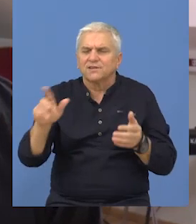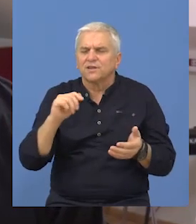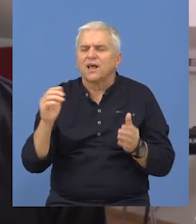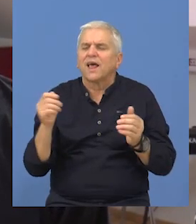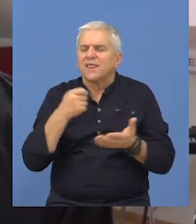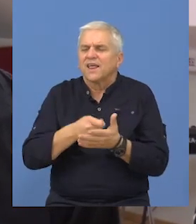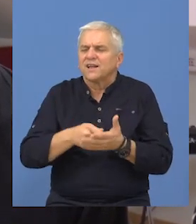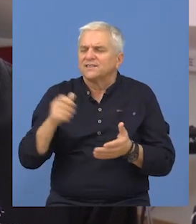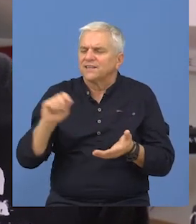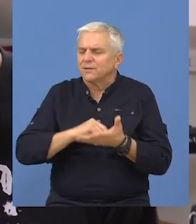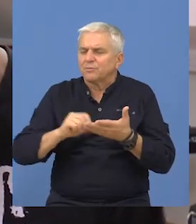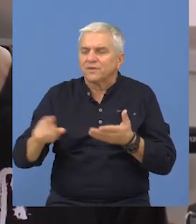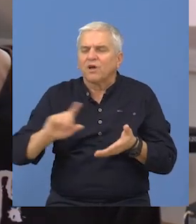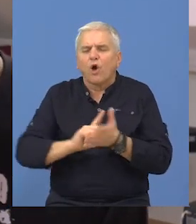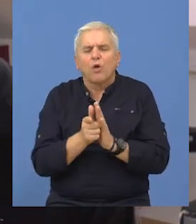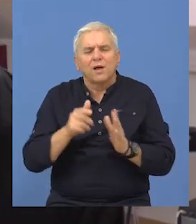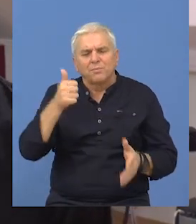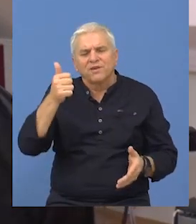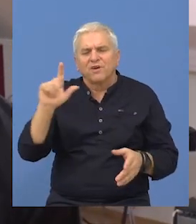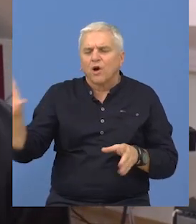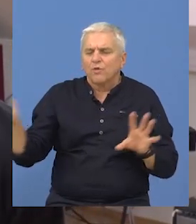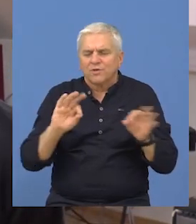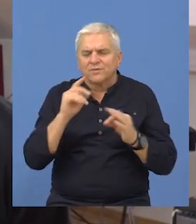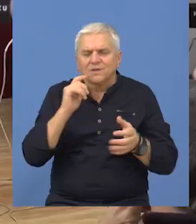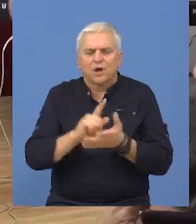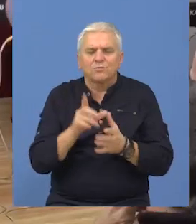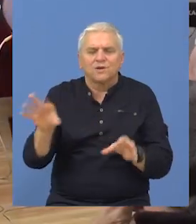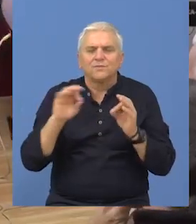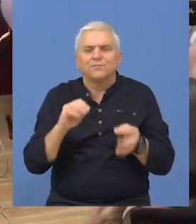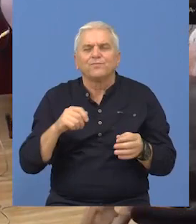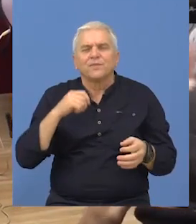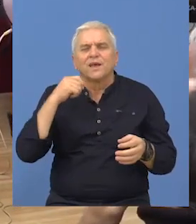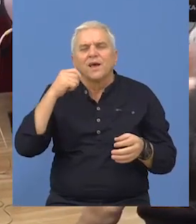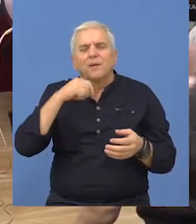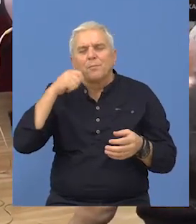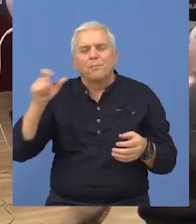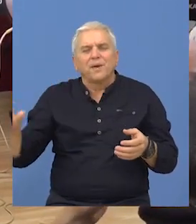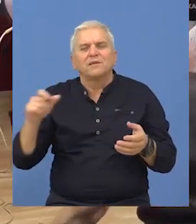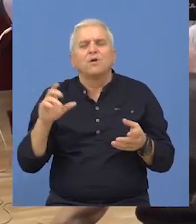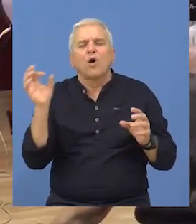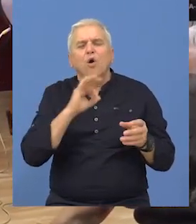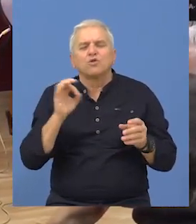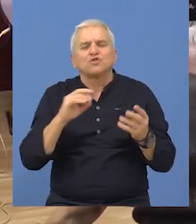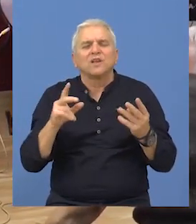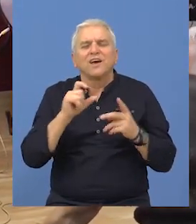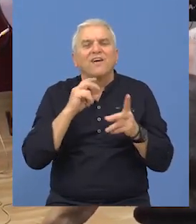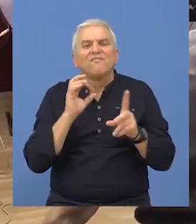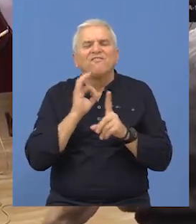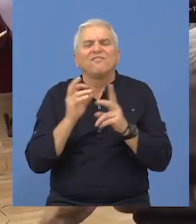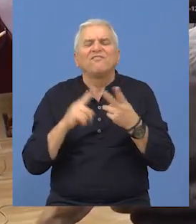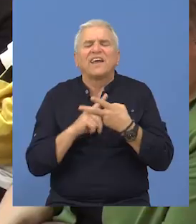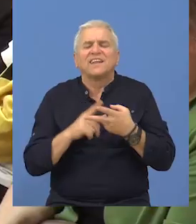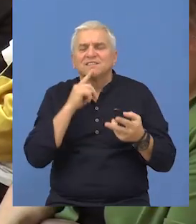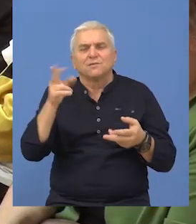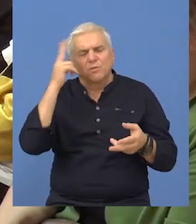nagrađeni radovi su se iz prve istakli od ostalih. Pesma Oršolje Ferenci, učenice 7. razreda osnovne